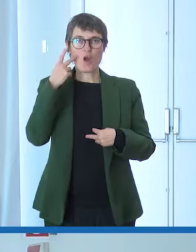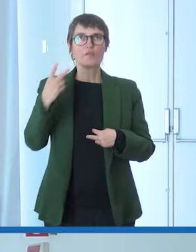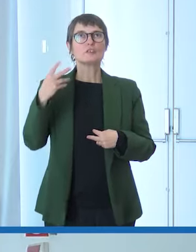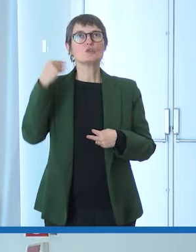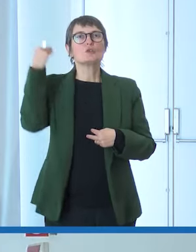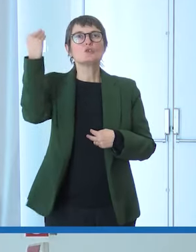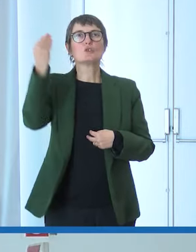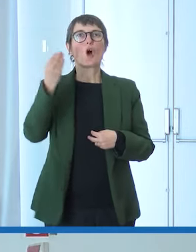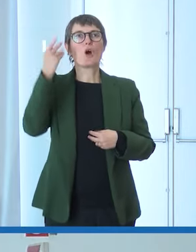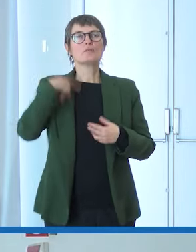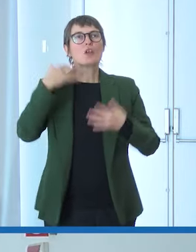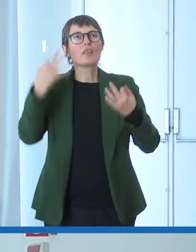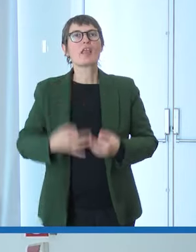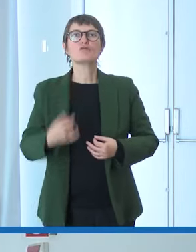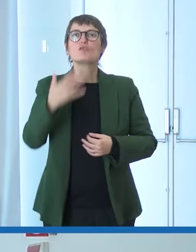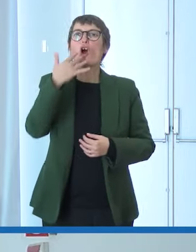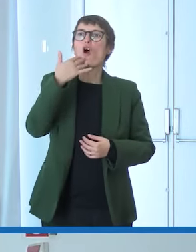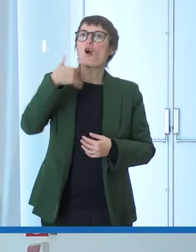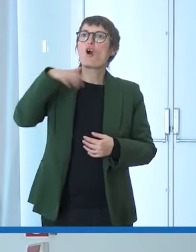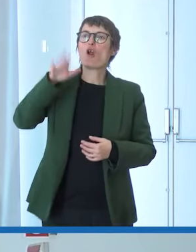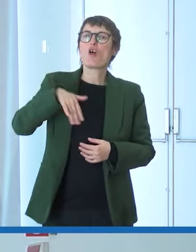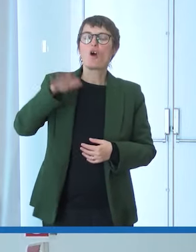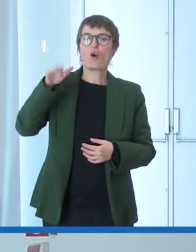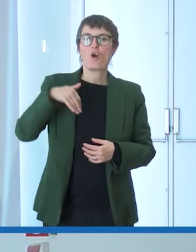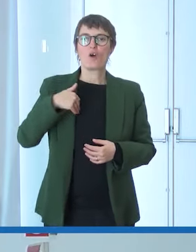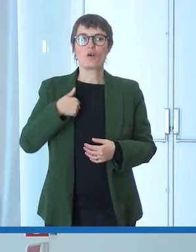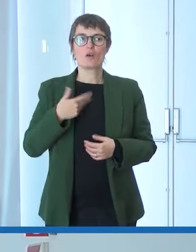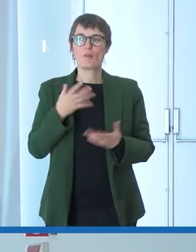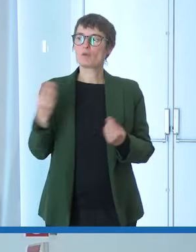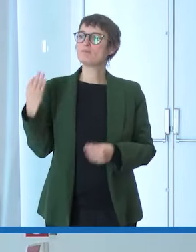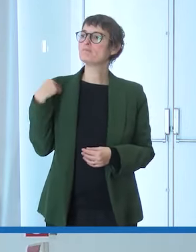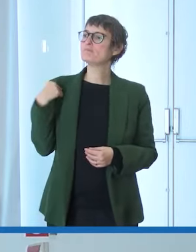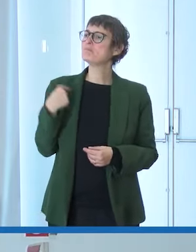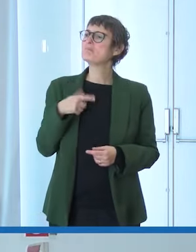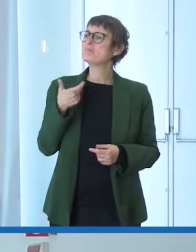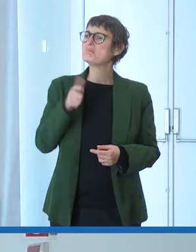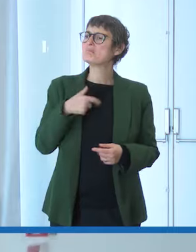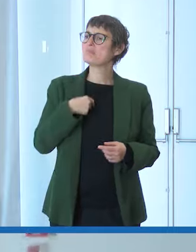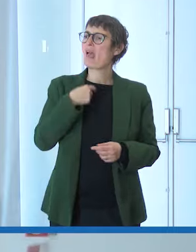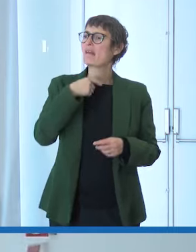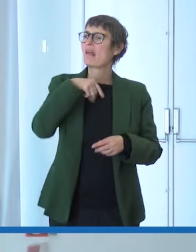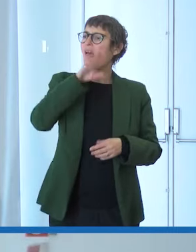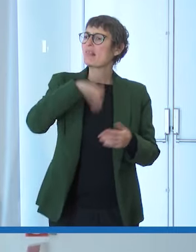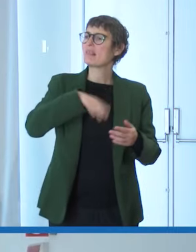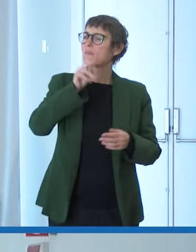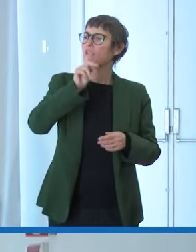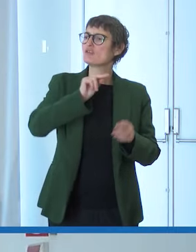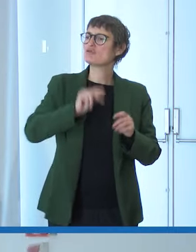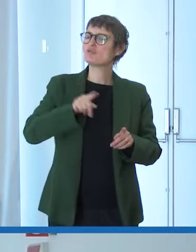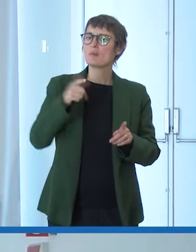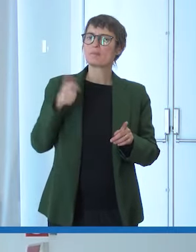colorarlo e ogni volta che mi chiedo perché dipingo la risposta è sempre la stessa voglio